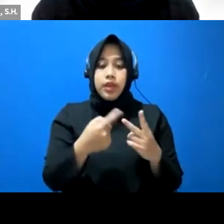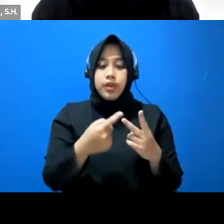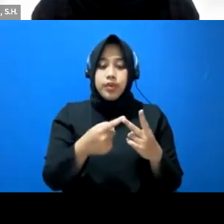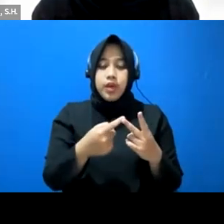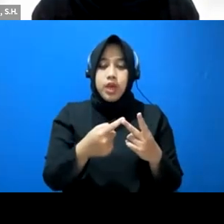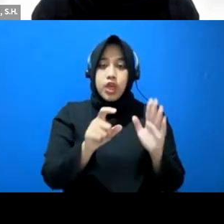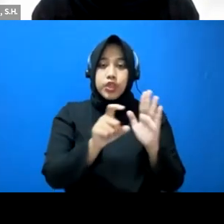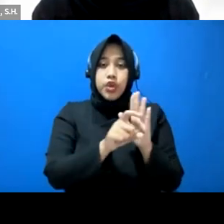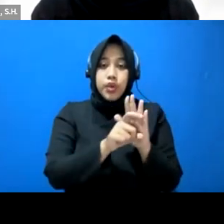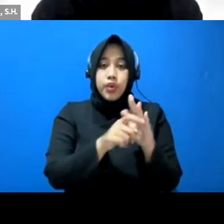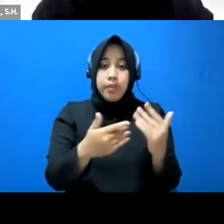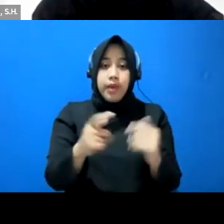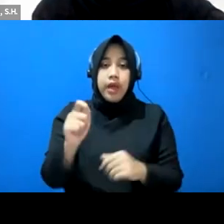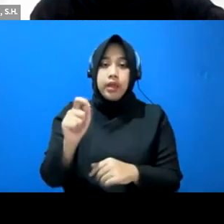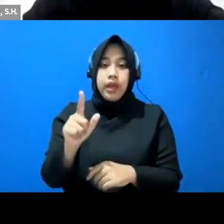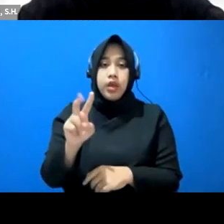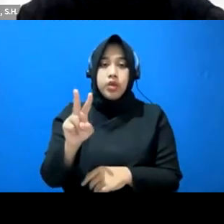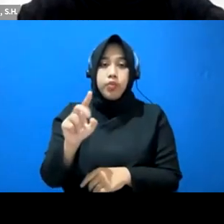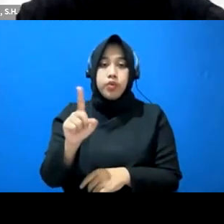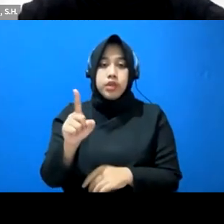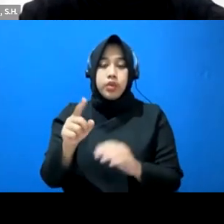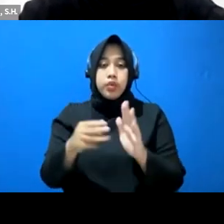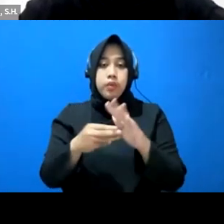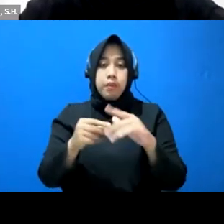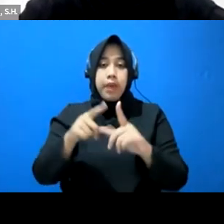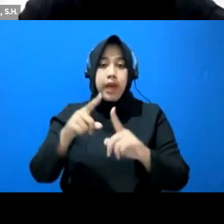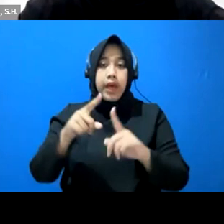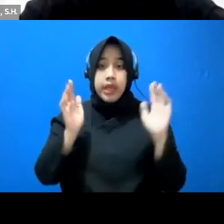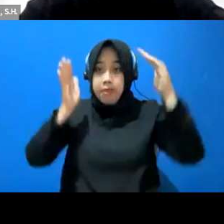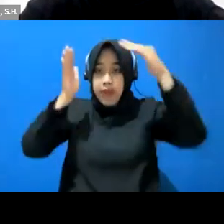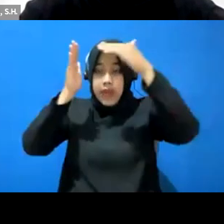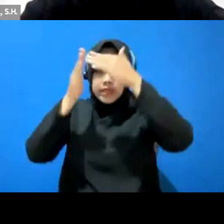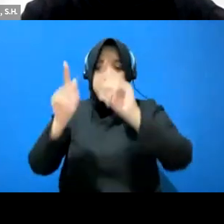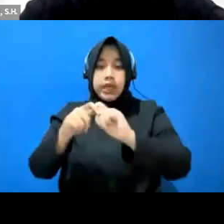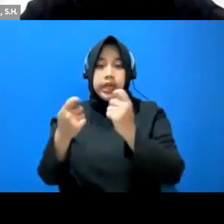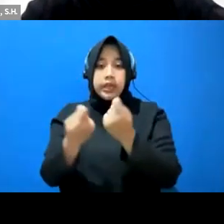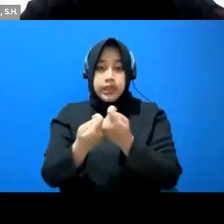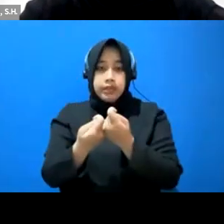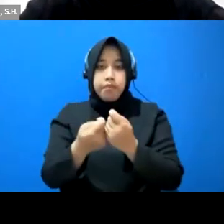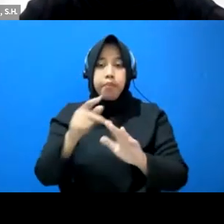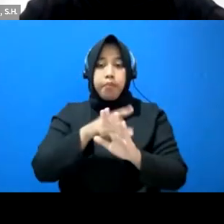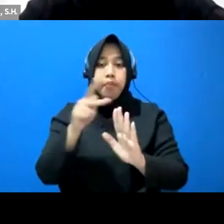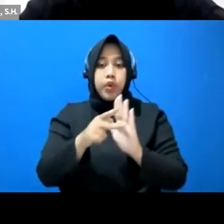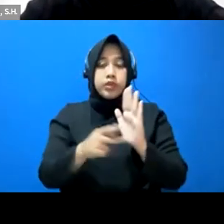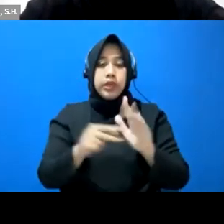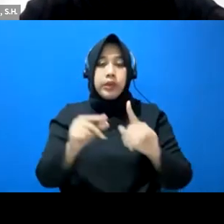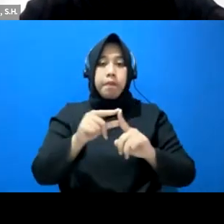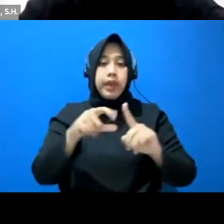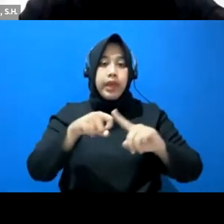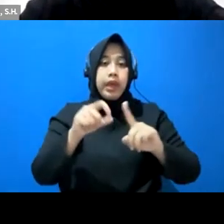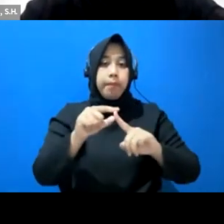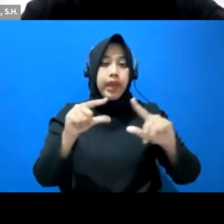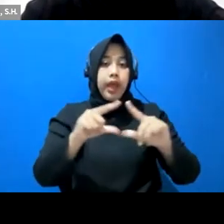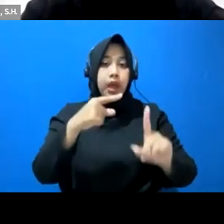contohnya pada tanggal 21 Maret nantinya di Makassar tim proyek PKPA kami itu PKPA Plus